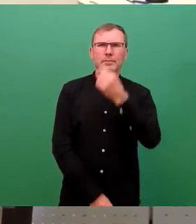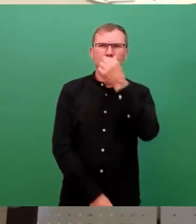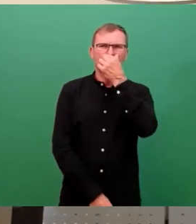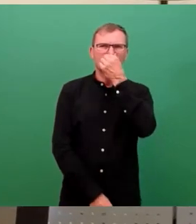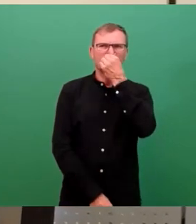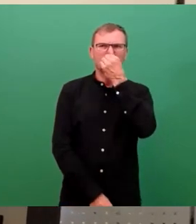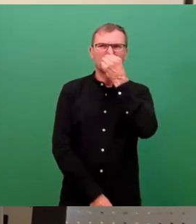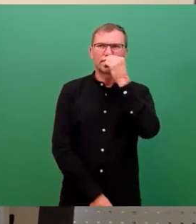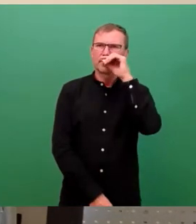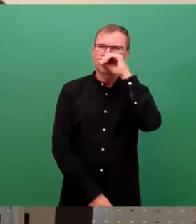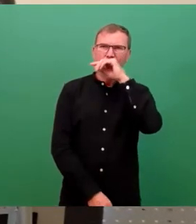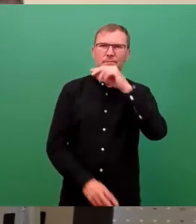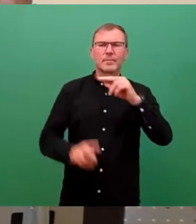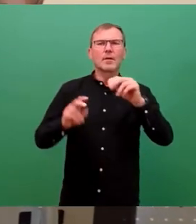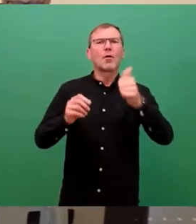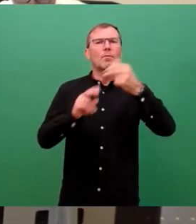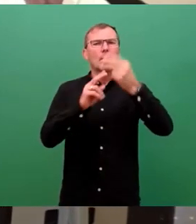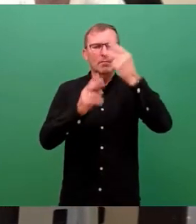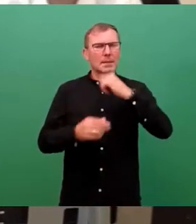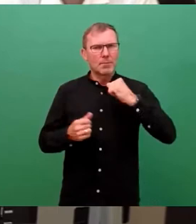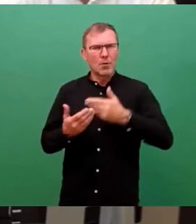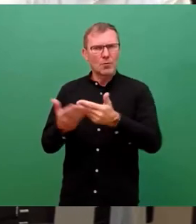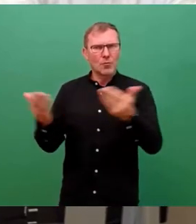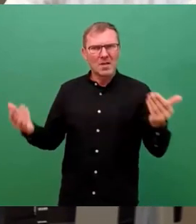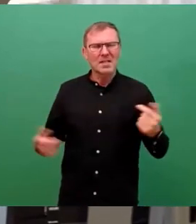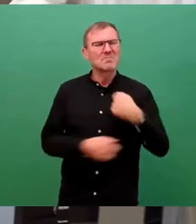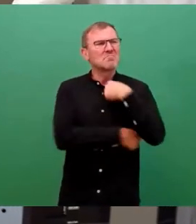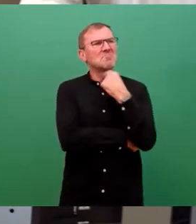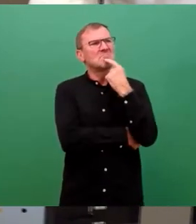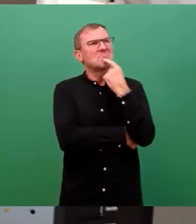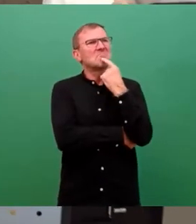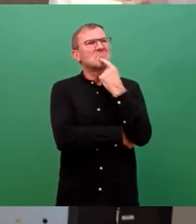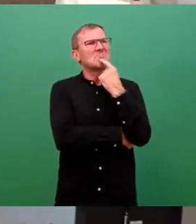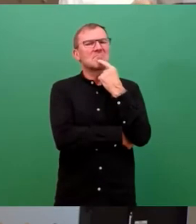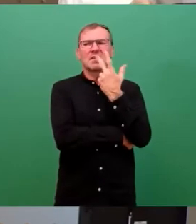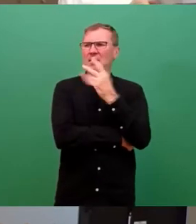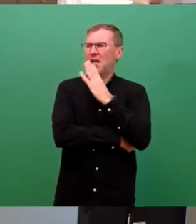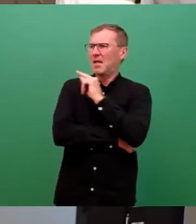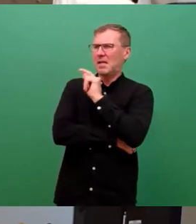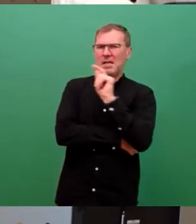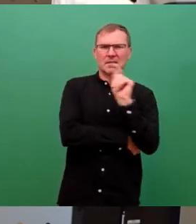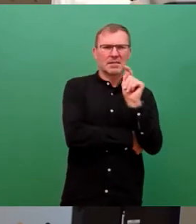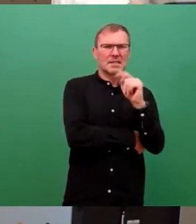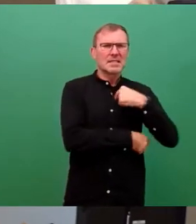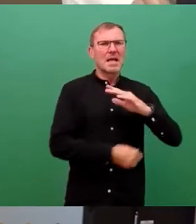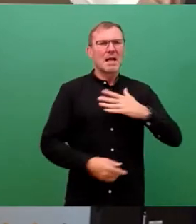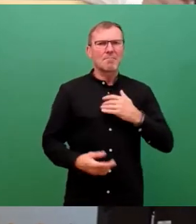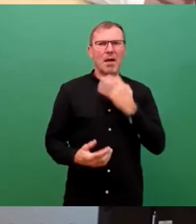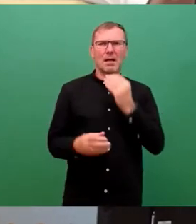Sehr geehrter Herr Oberbürgermeister, liebe Kolleginnen und Kollegen, fällt mir ein bisschen schwer, jetzt hier so nach den drei Redebeiträgen so meinen Beitrag abzulassen.